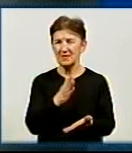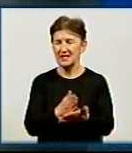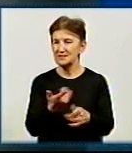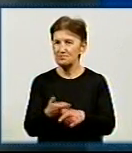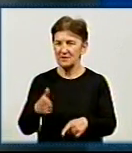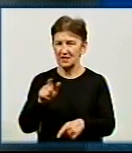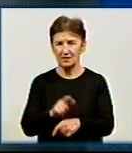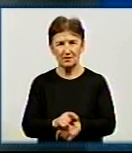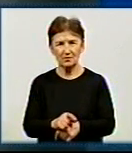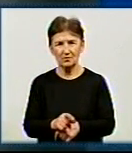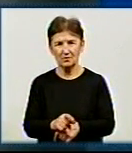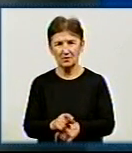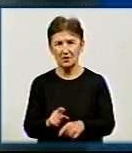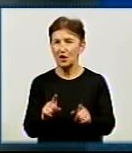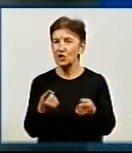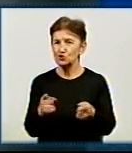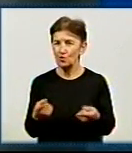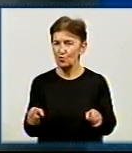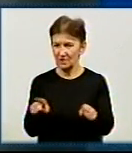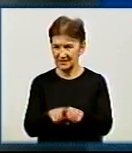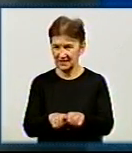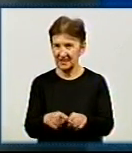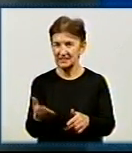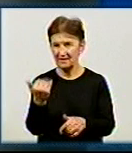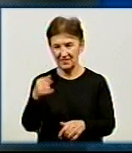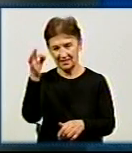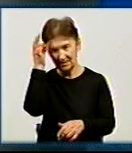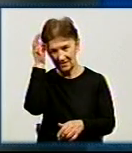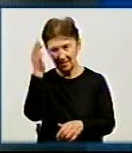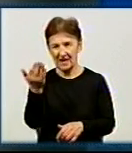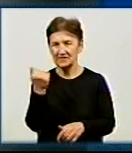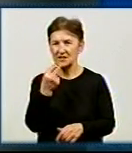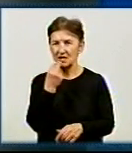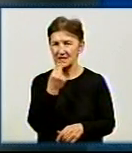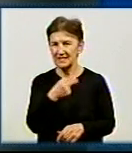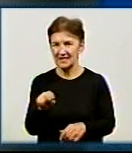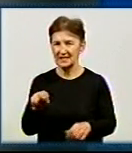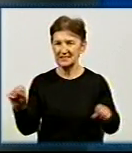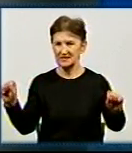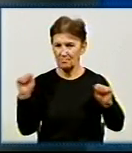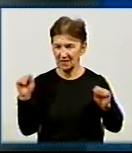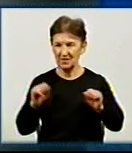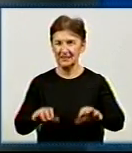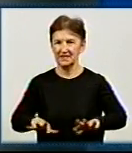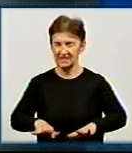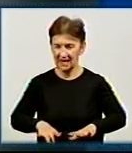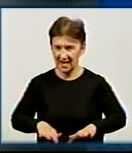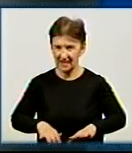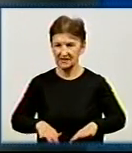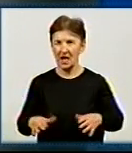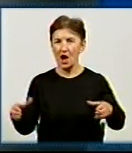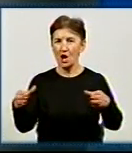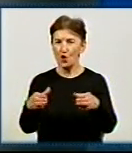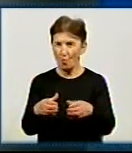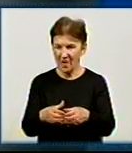тут потрібно теж. Чому у вас сімі, чому вони такі? Давайте нагадаємо найголовніший. Найкращий спортсмен, найкраща спортсменка, найкращий тренер, найкраща